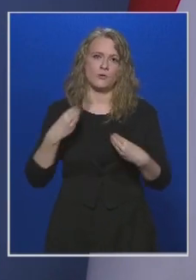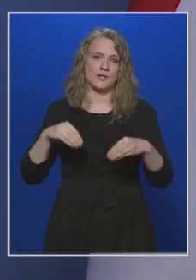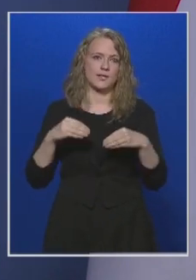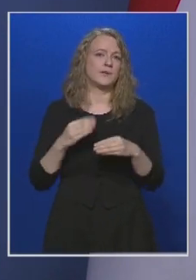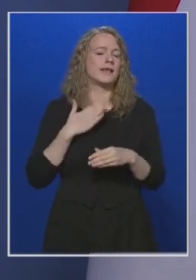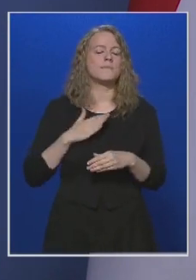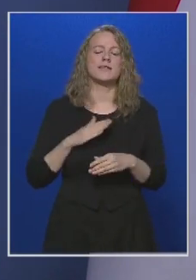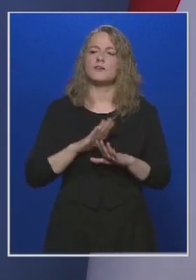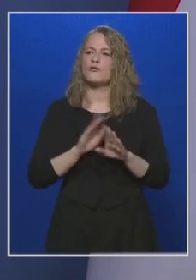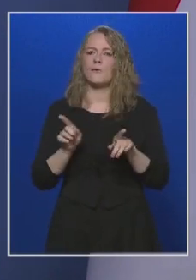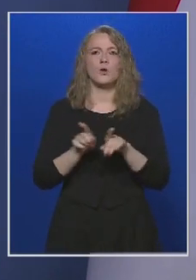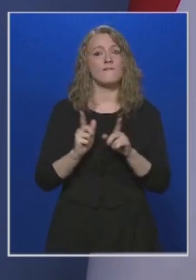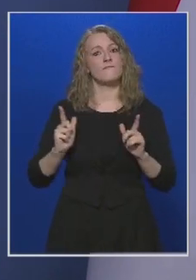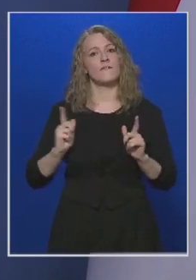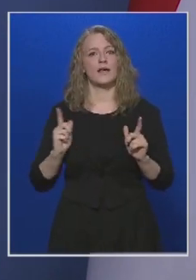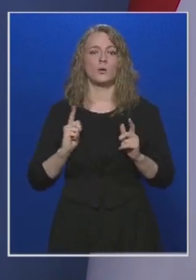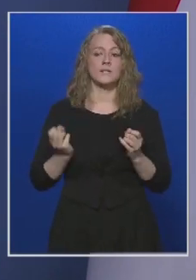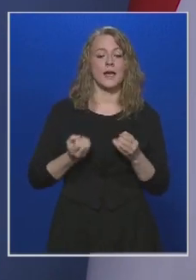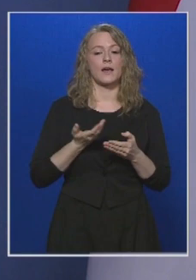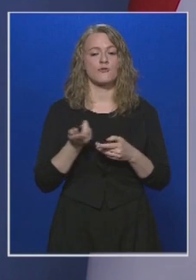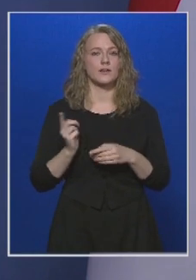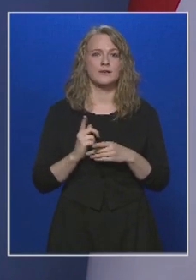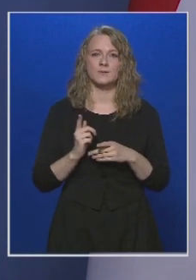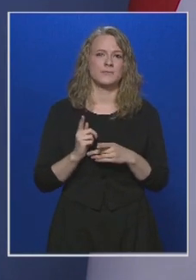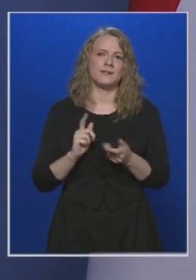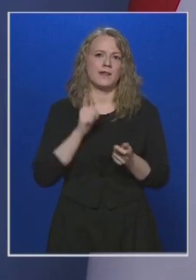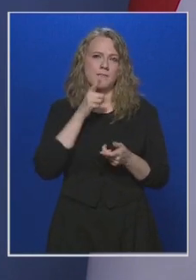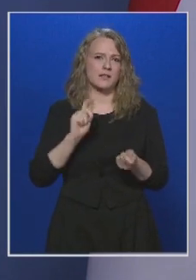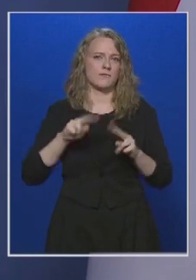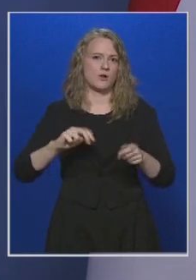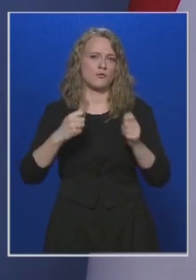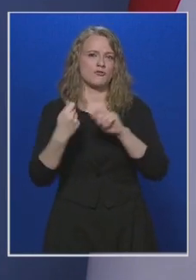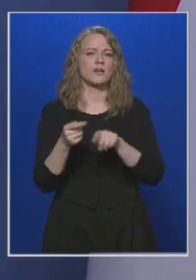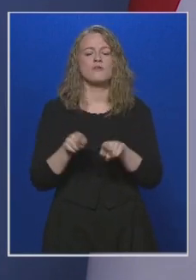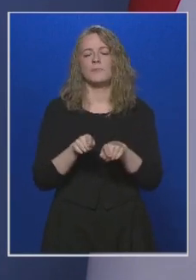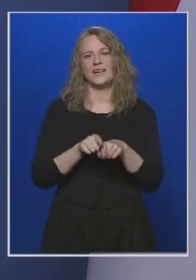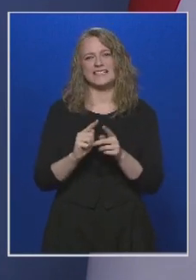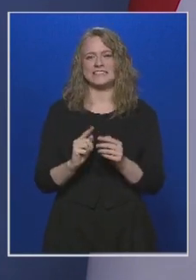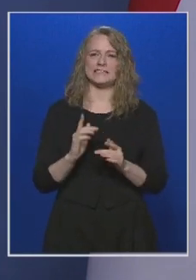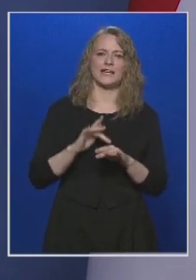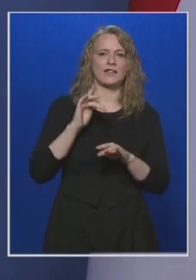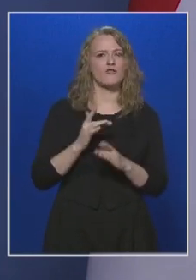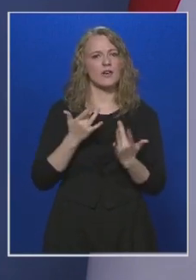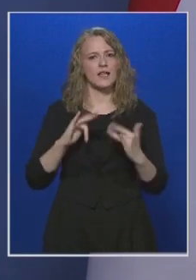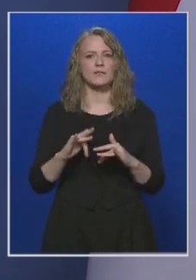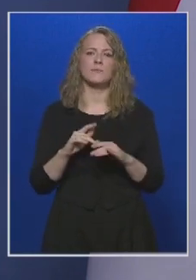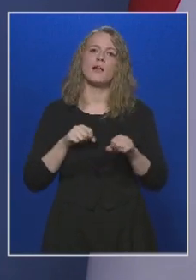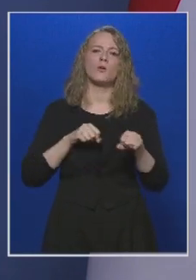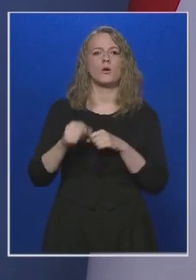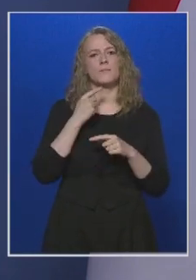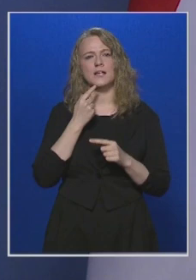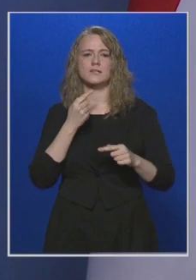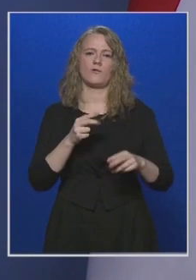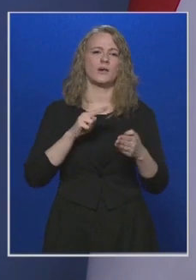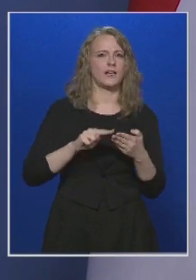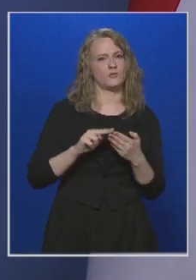hát nem szeretnénk sem olyan várakozásokat kell tenni, amik nem válnak valóra, sem pedig egy ilyen kényes helyzetben a kormány szavaihetőségét kockára